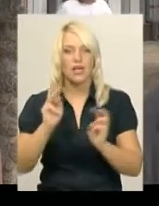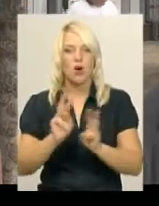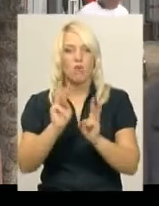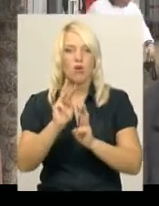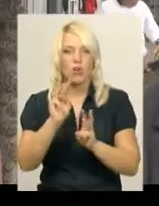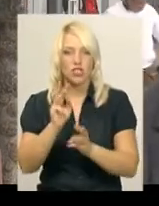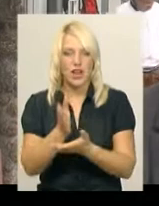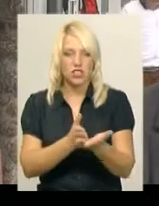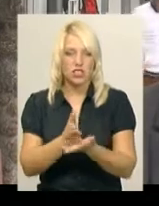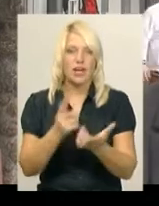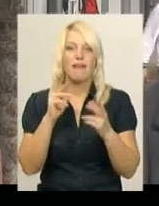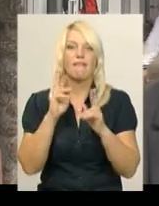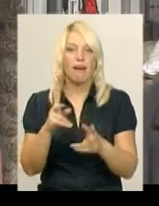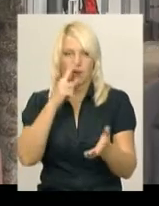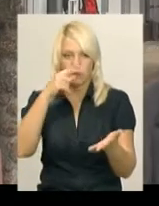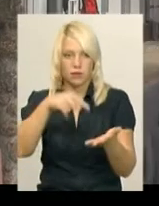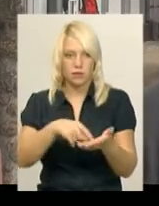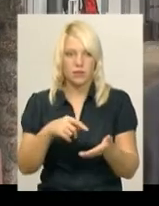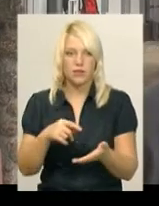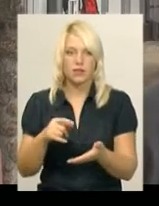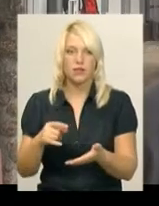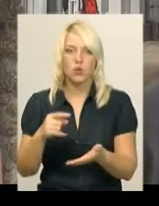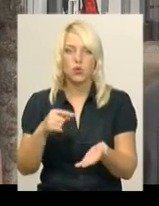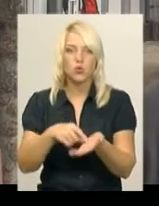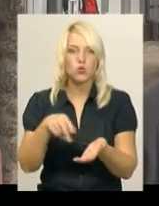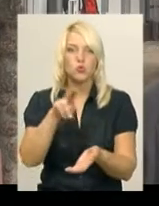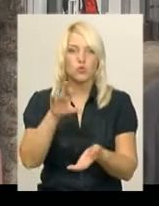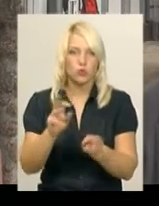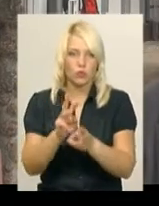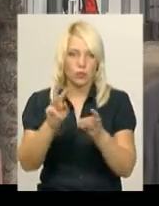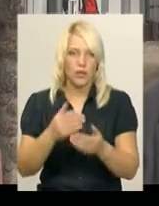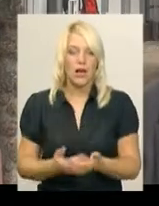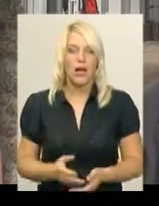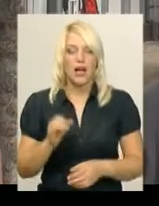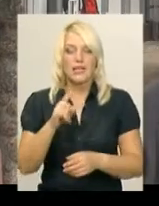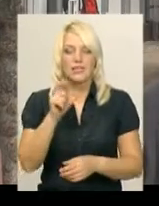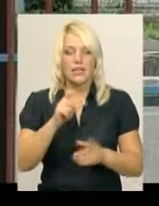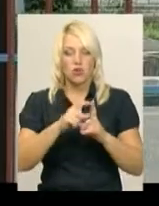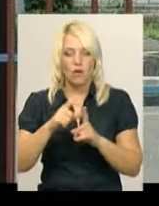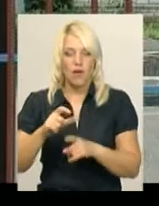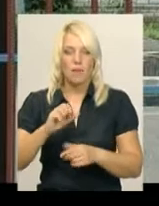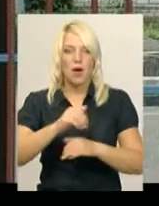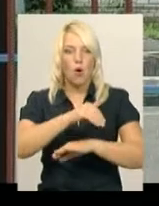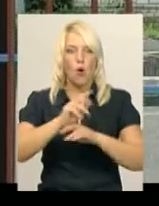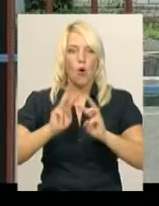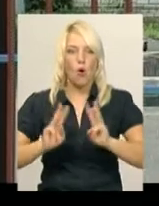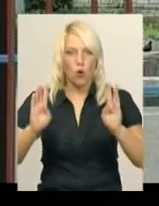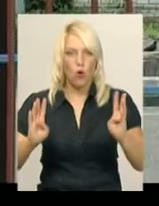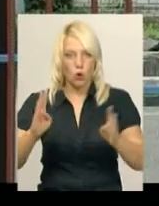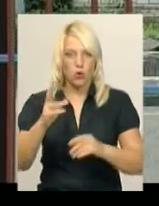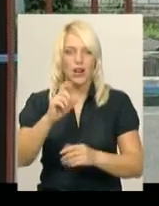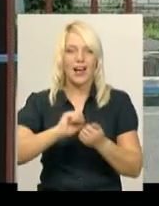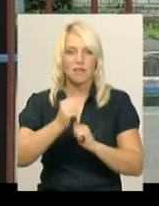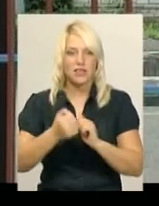чином вони мають туди отримувати доступ. За словами Василя Новачка, огорожа на Кам'янецькій, 48, є порушенням